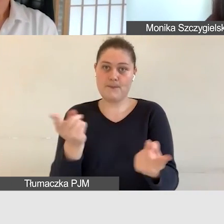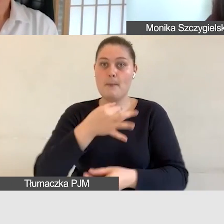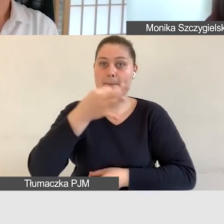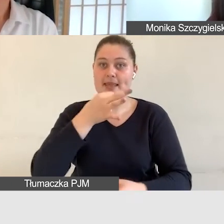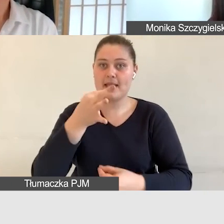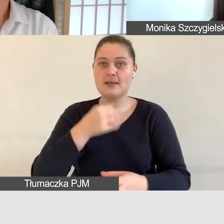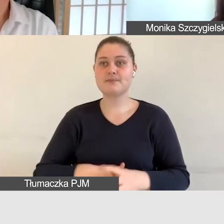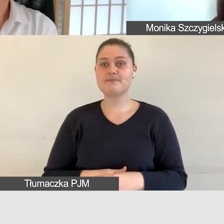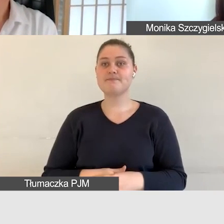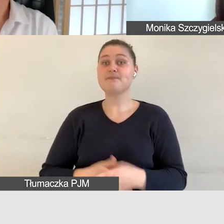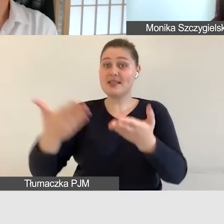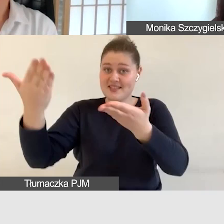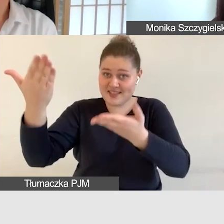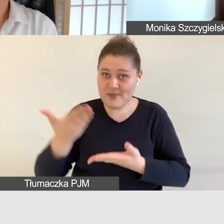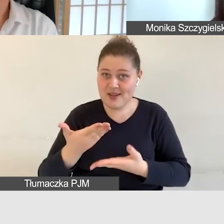zapraszam